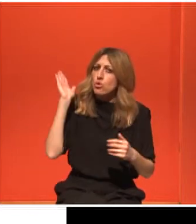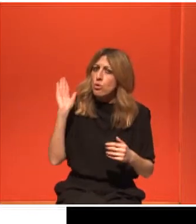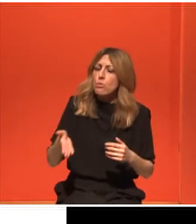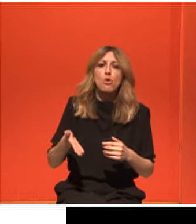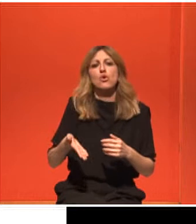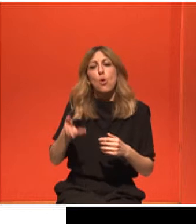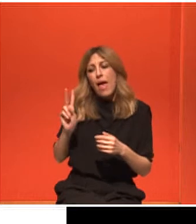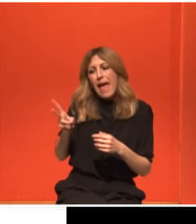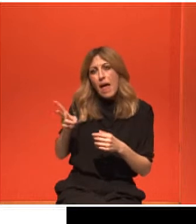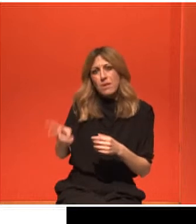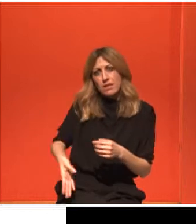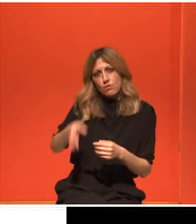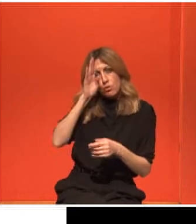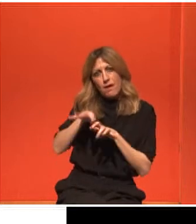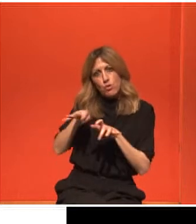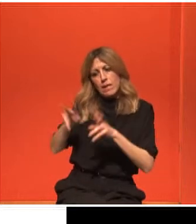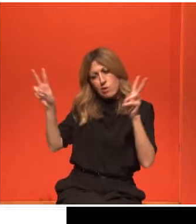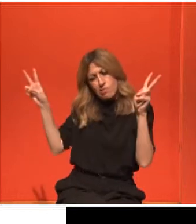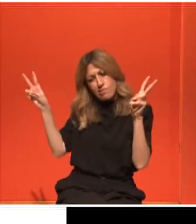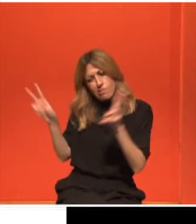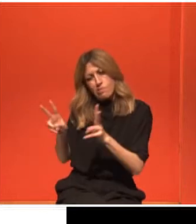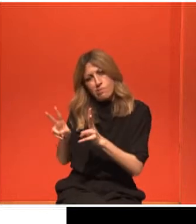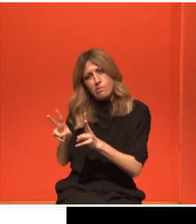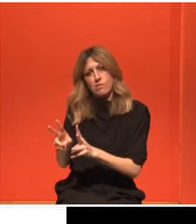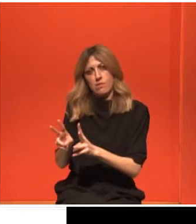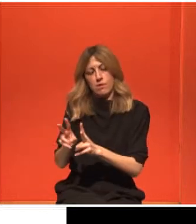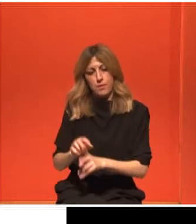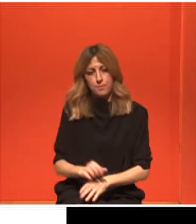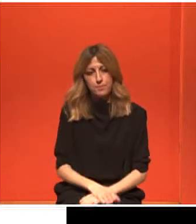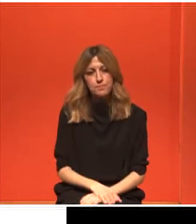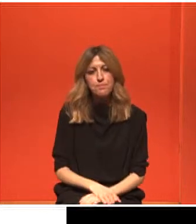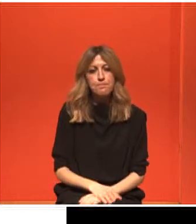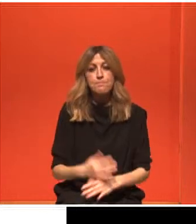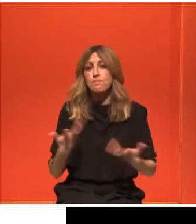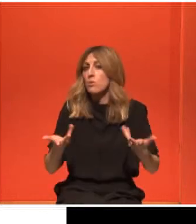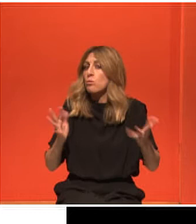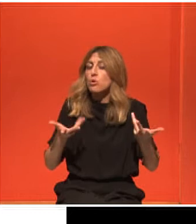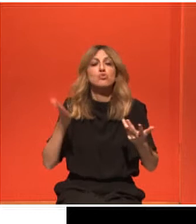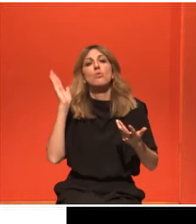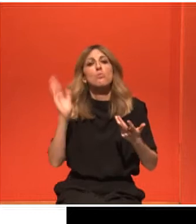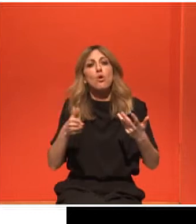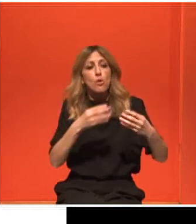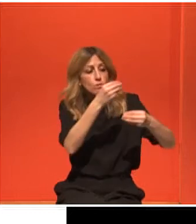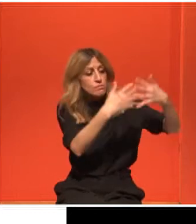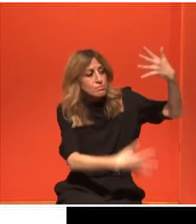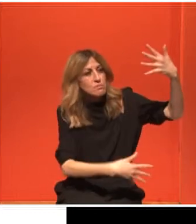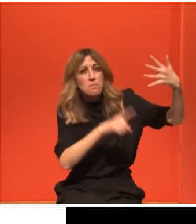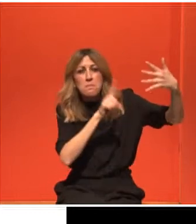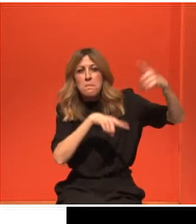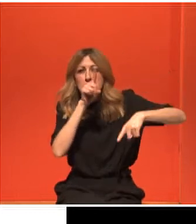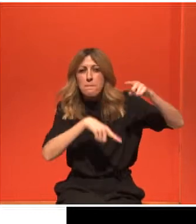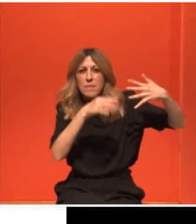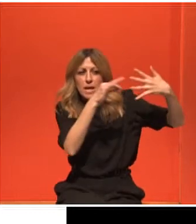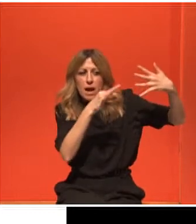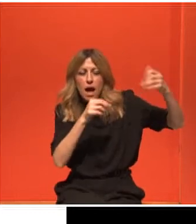νοσήσουμε, για να τις μηδενίσουμε είναι αδύνατον. Ποιοι είναι λοιπόν οι παράγοντες που μπορούμε να επηρεάσουμε από αυτούς? Είναι το